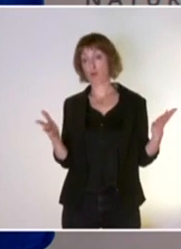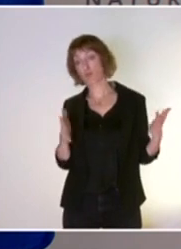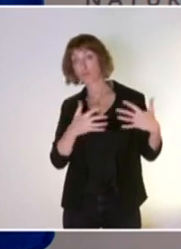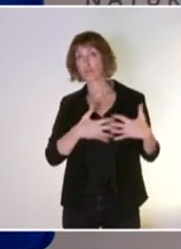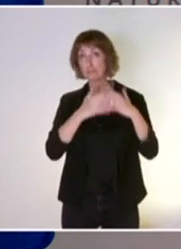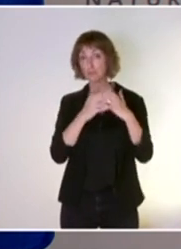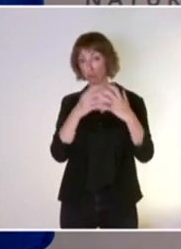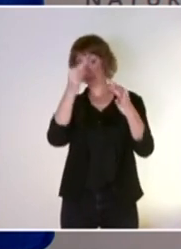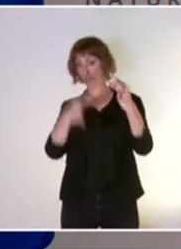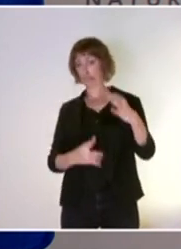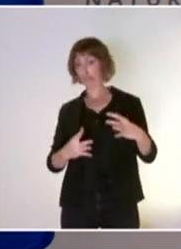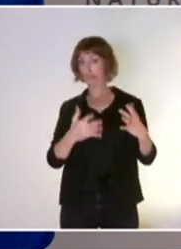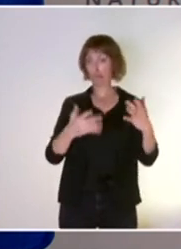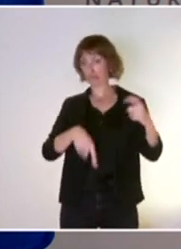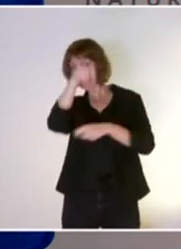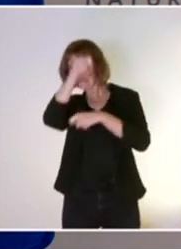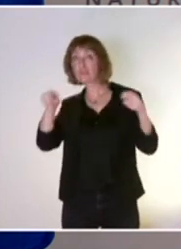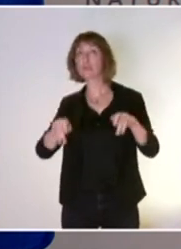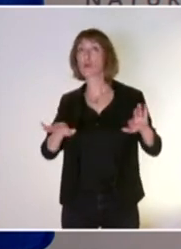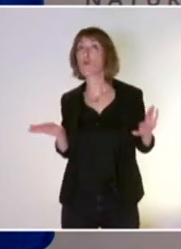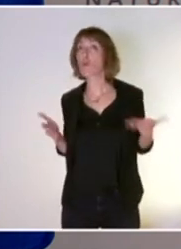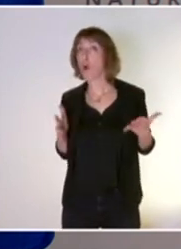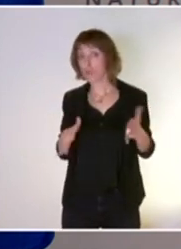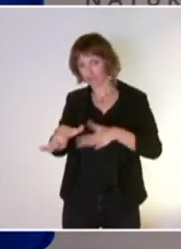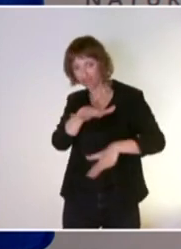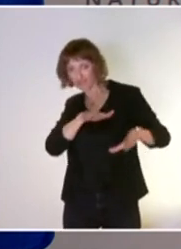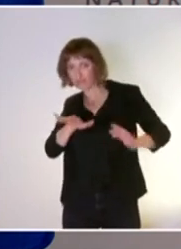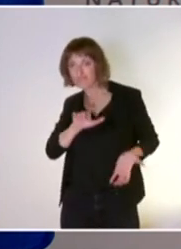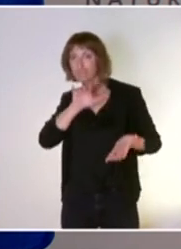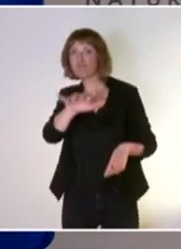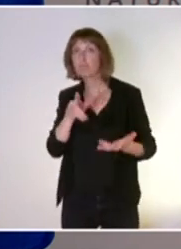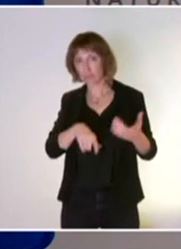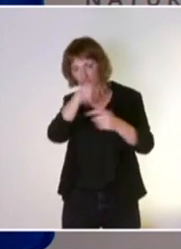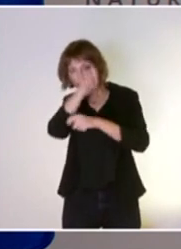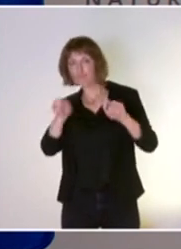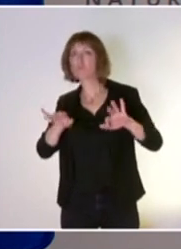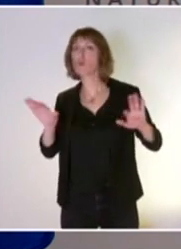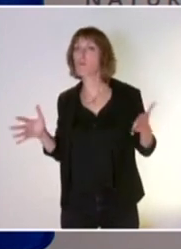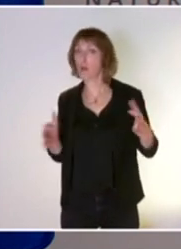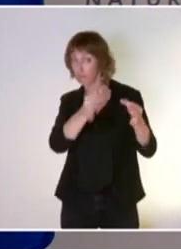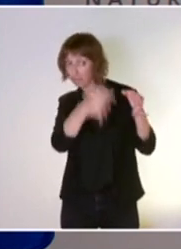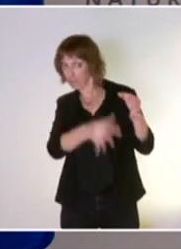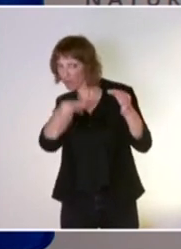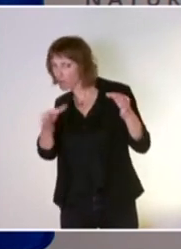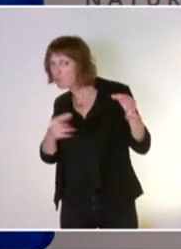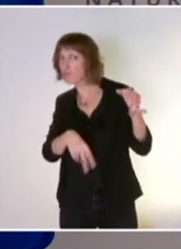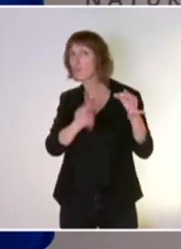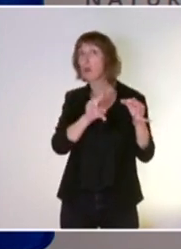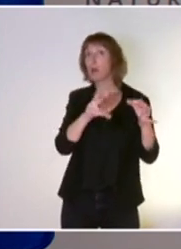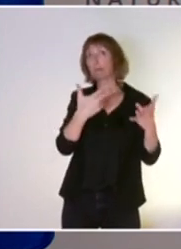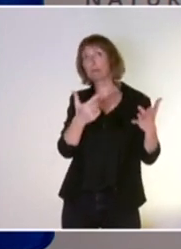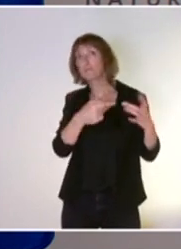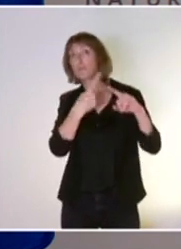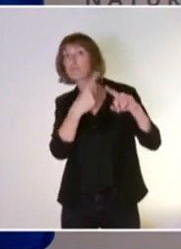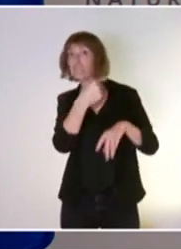dispositifs et des moyens que nous mettons en œuvre. Alors la mesure des impacts d'abord, pour savoir comment les éviter et